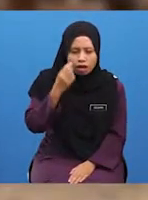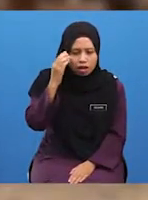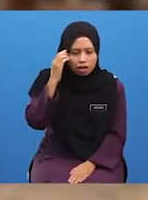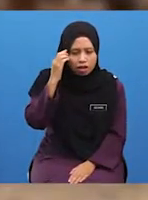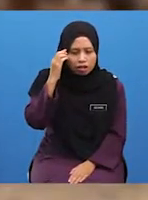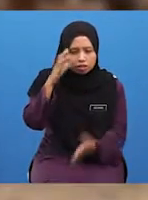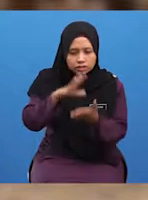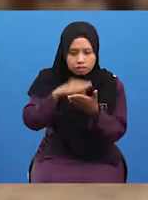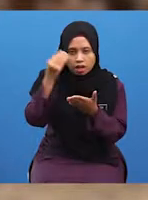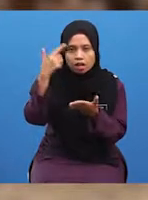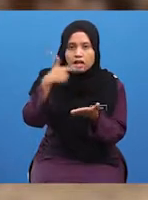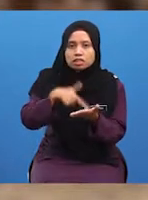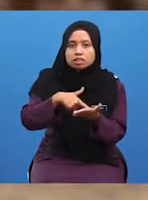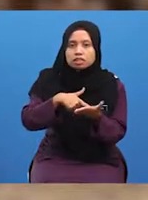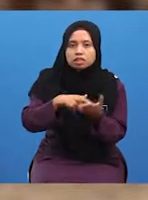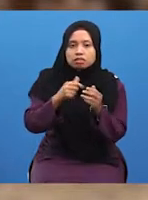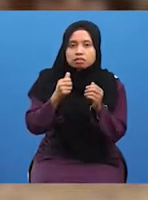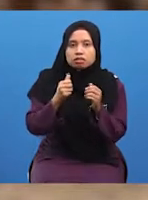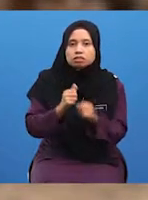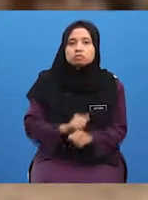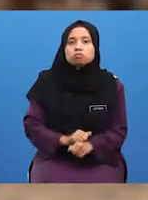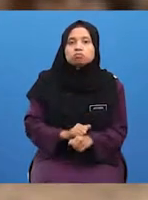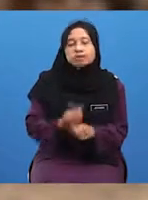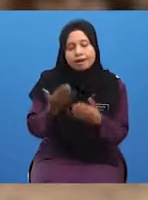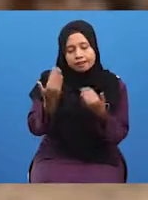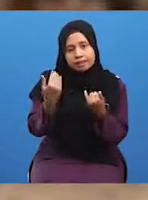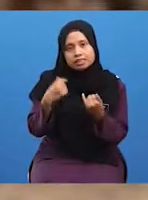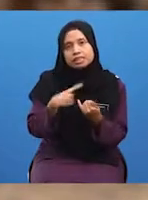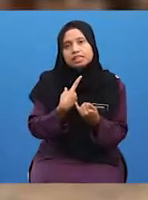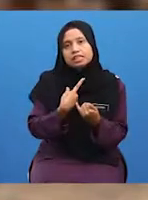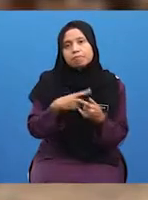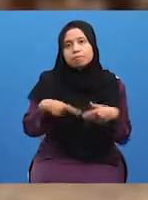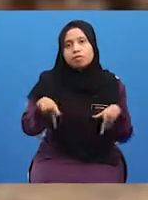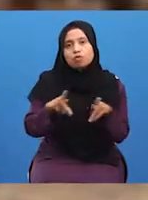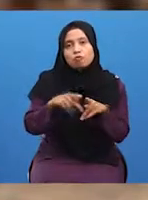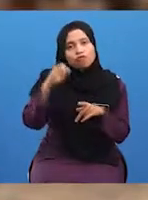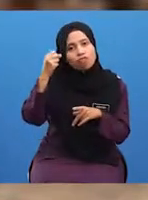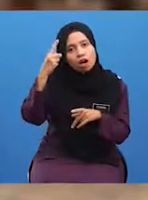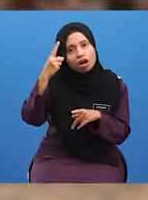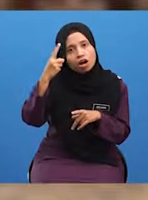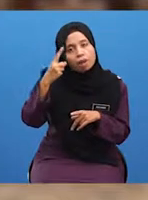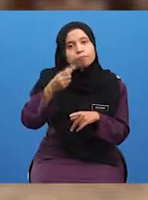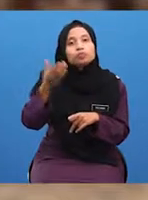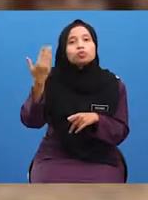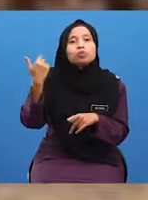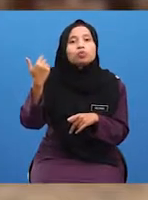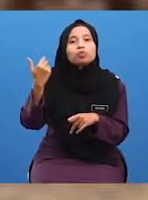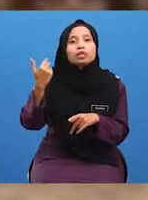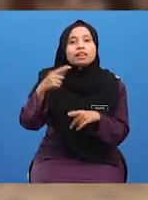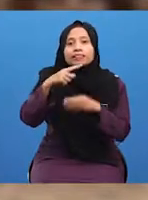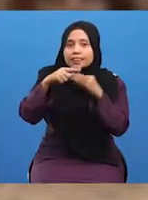ini dengan lebih lanjut lagi, Jom, kita perlu memahami terlebih dahulu